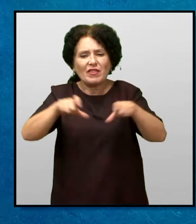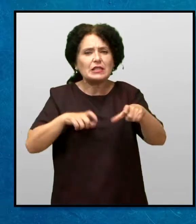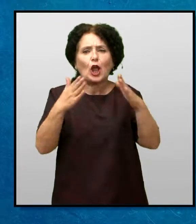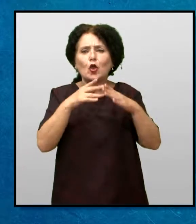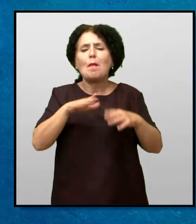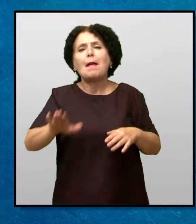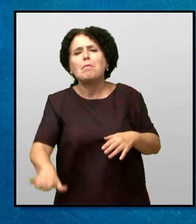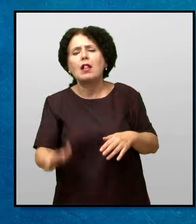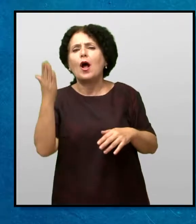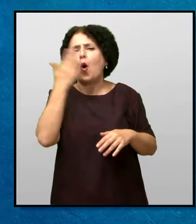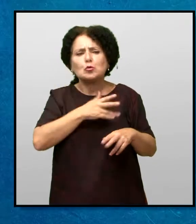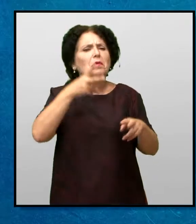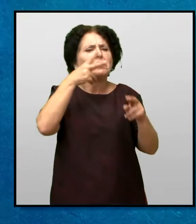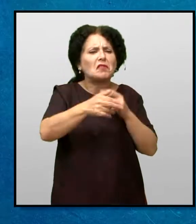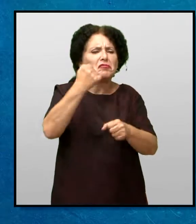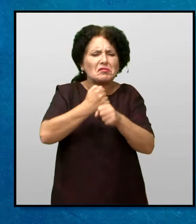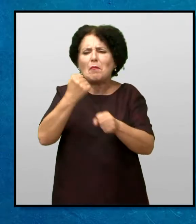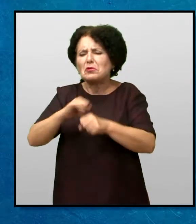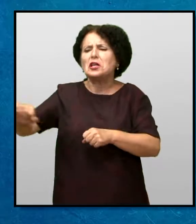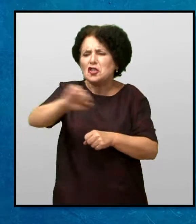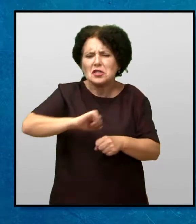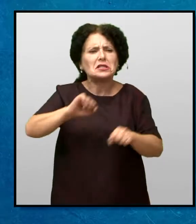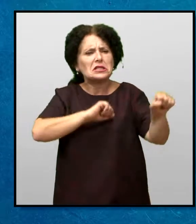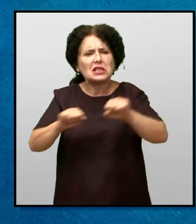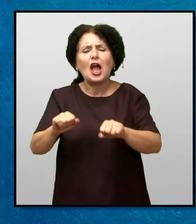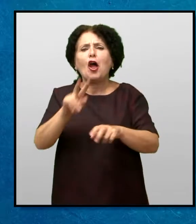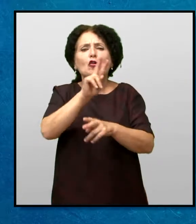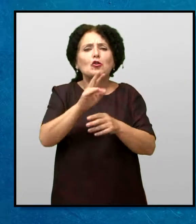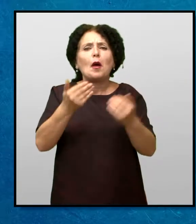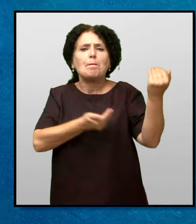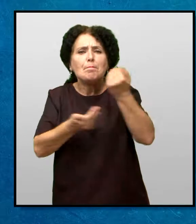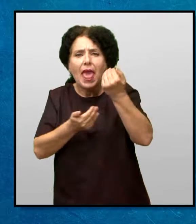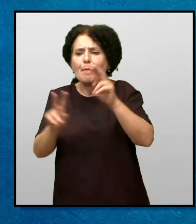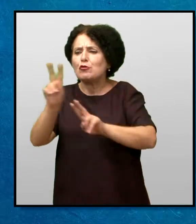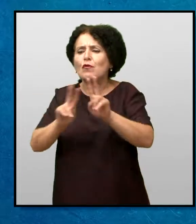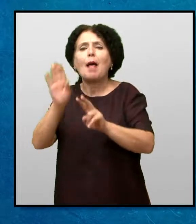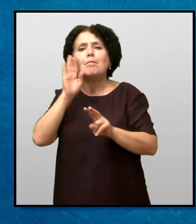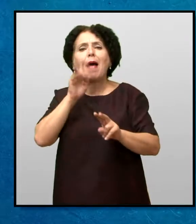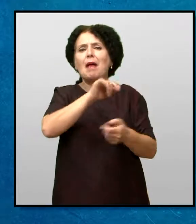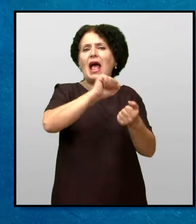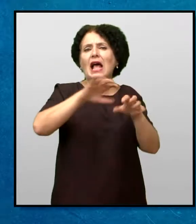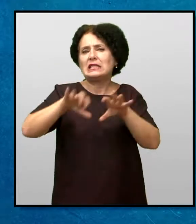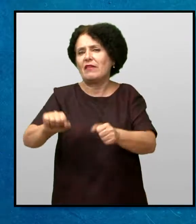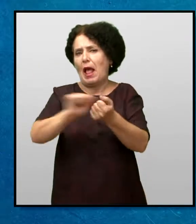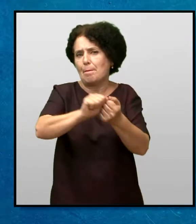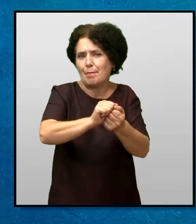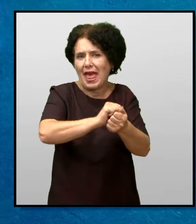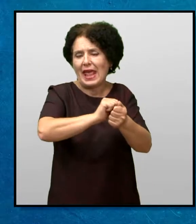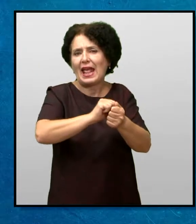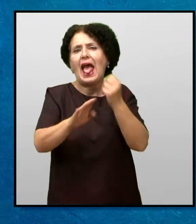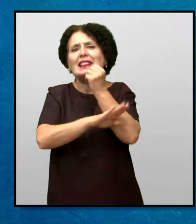Таа успеваше да заврши и други работи Понекога шчуваше бебе Додека мајката переше